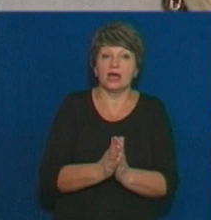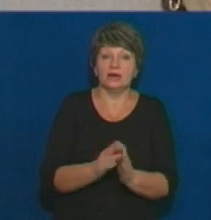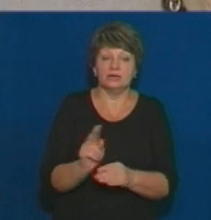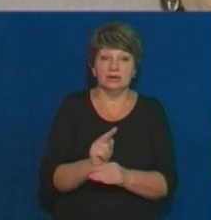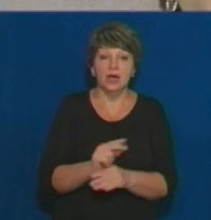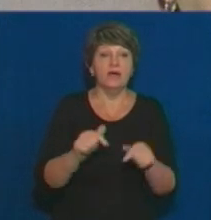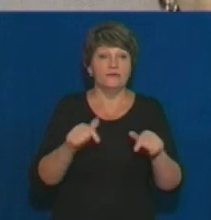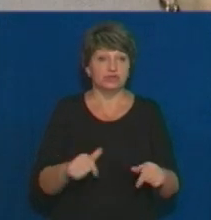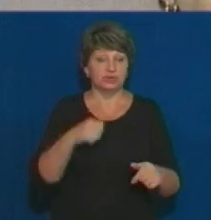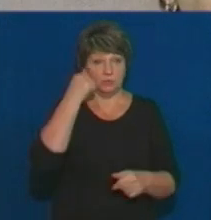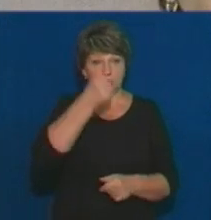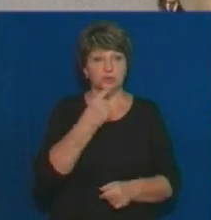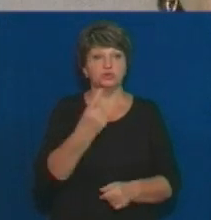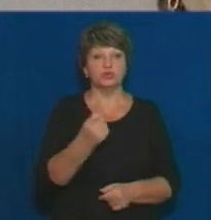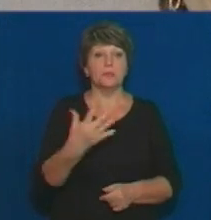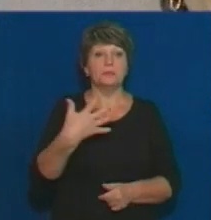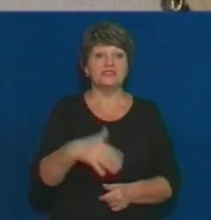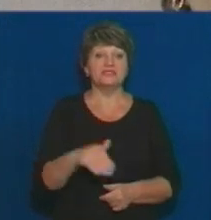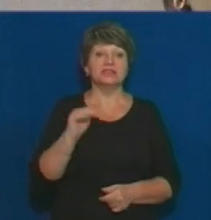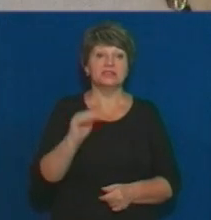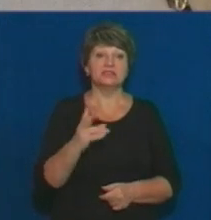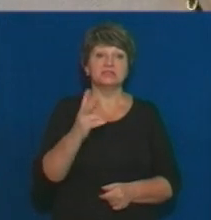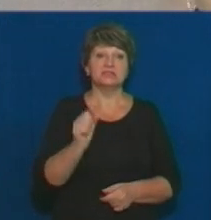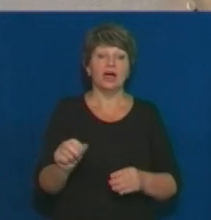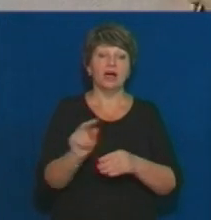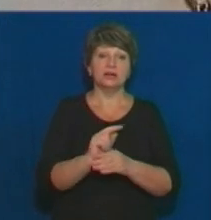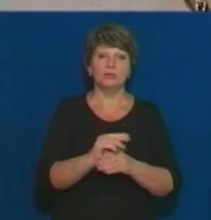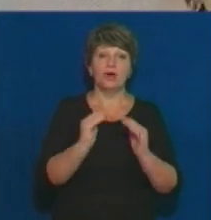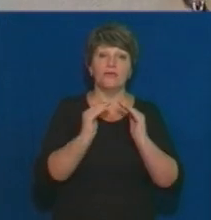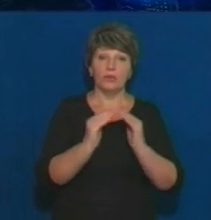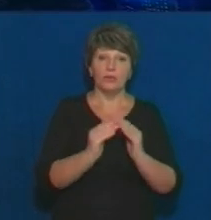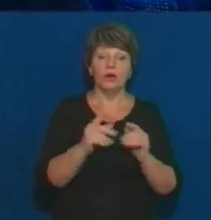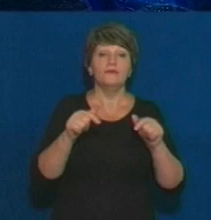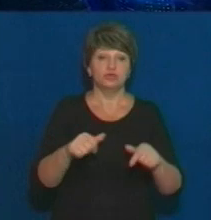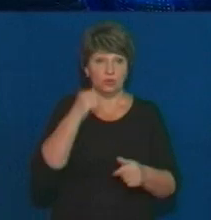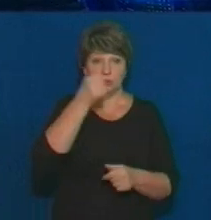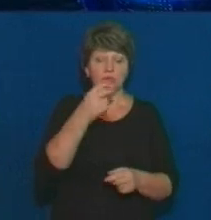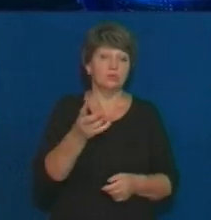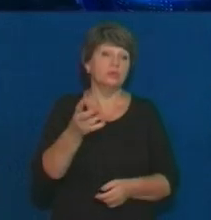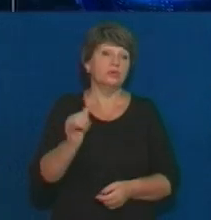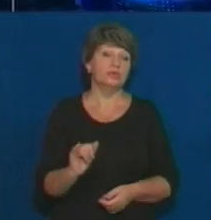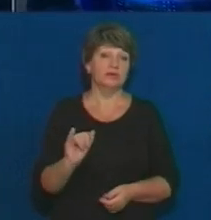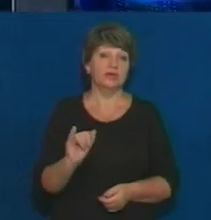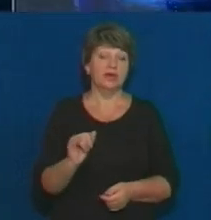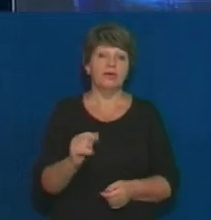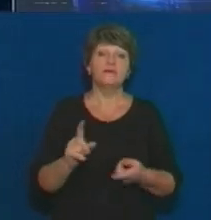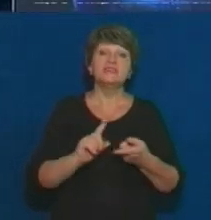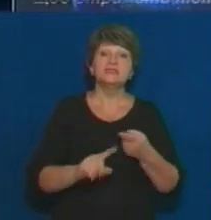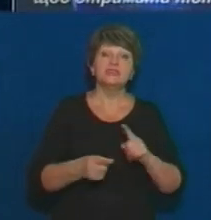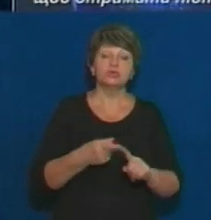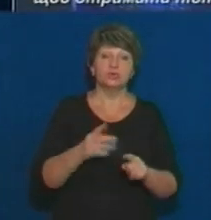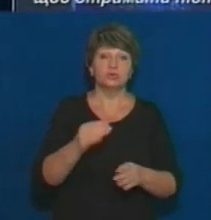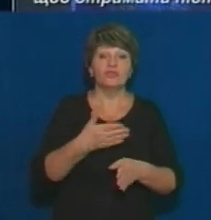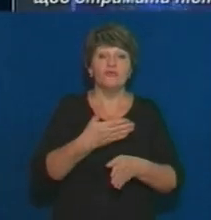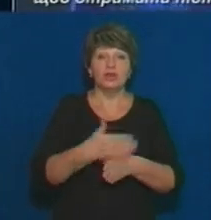більше 150 тисяч на ремонт покрівлі. В цьому році ні. В зв'язку з виділенням